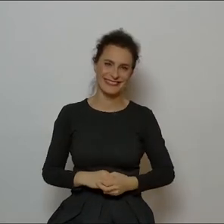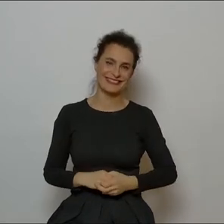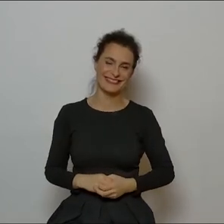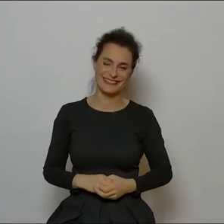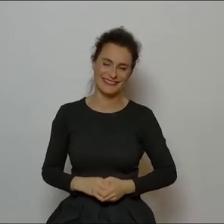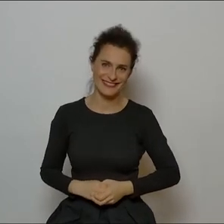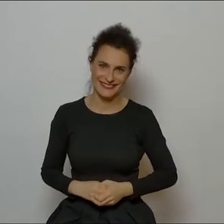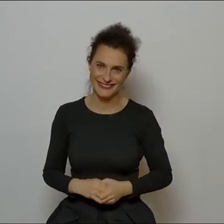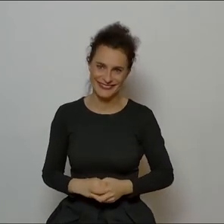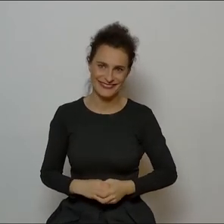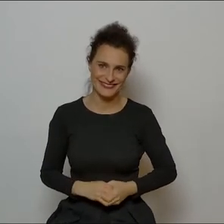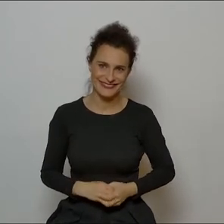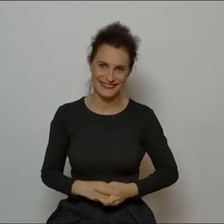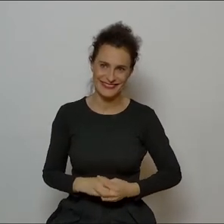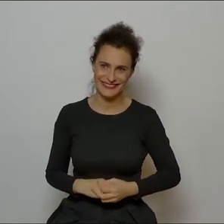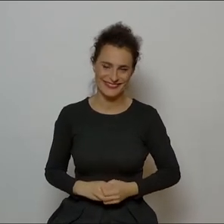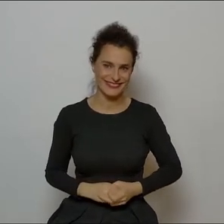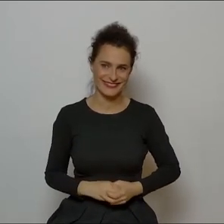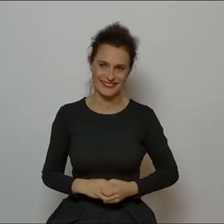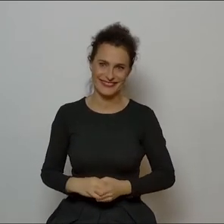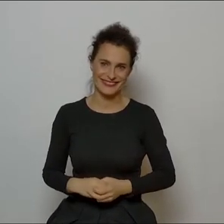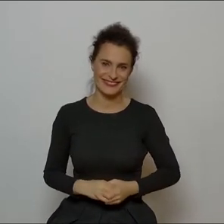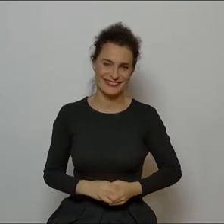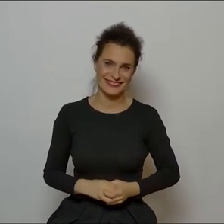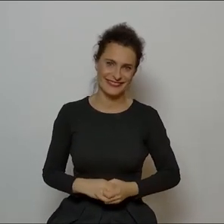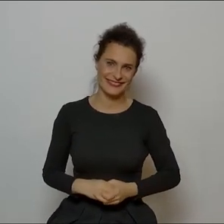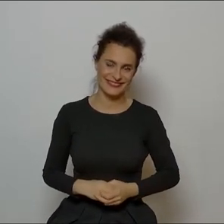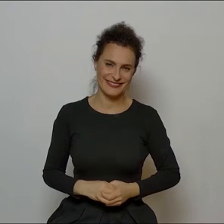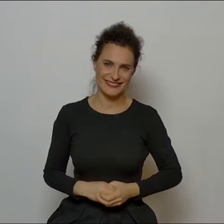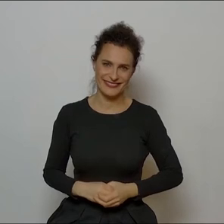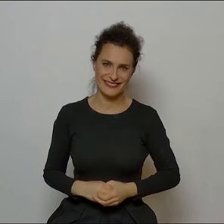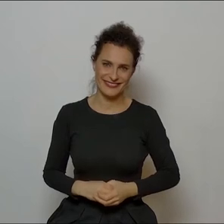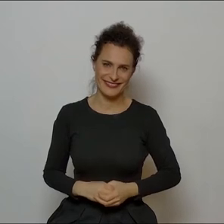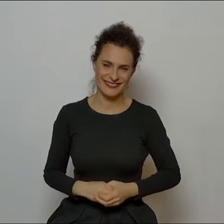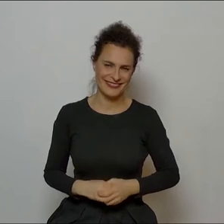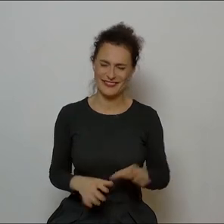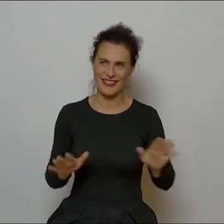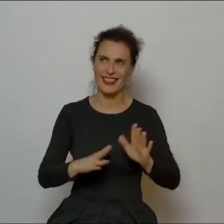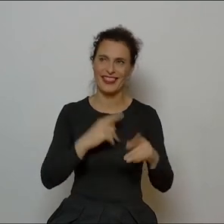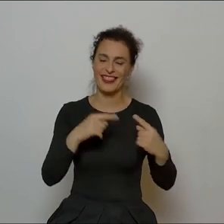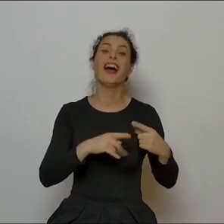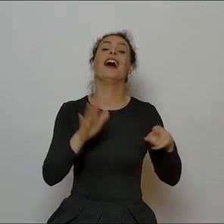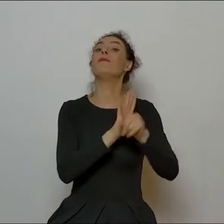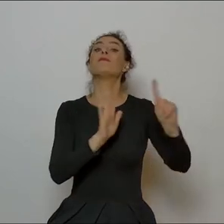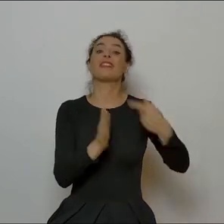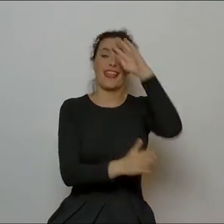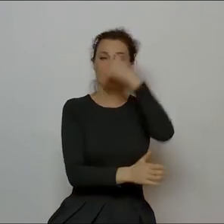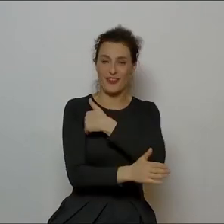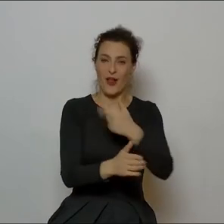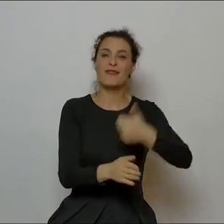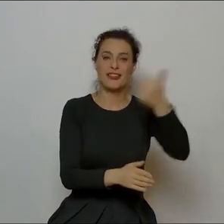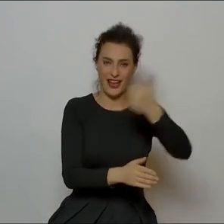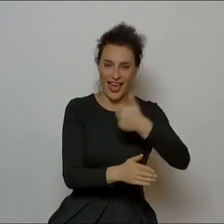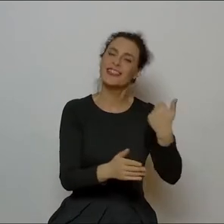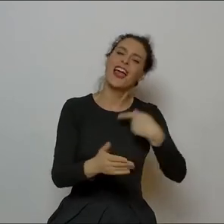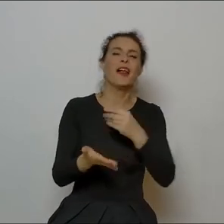Dobrze. I w pierwszej klasie podstawówki pisałam